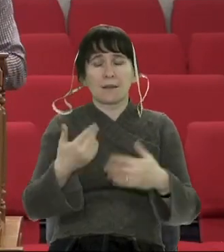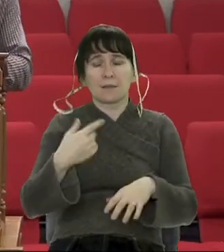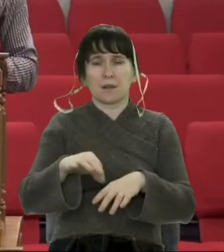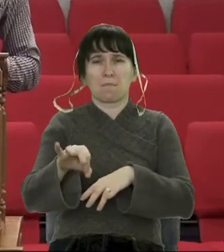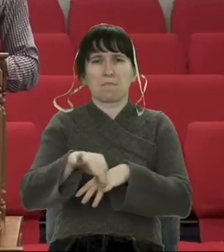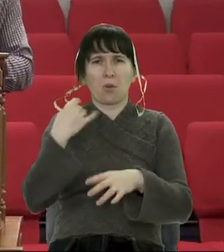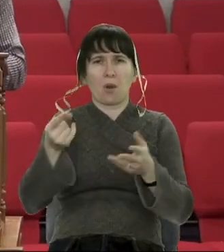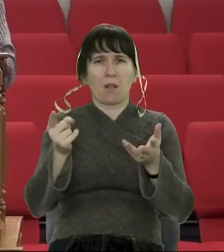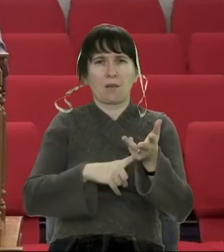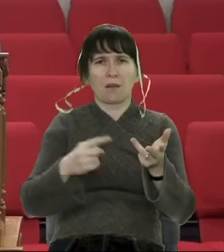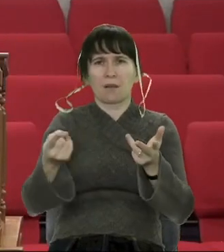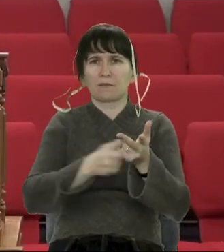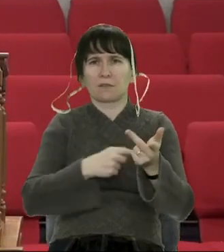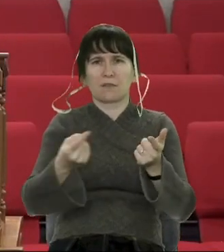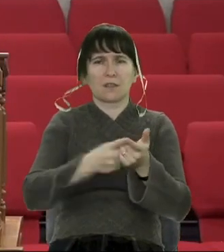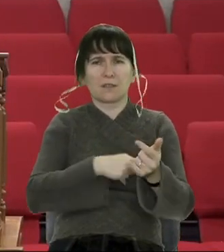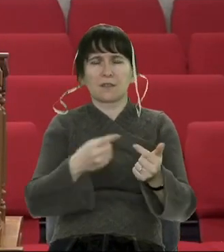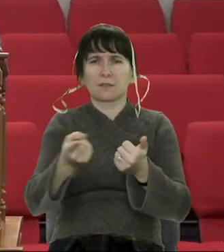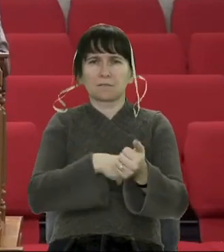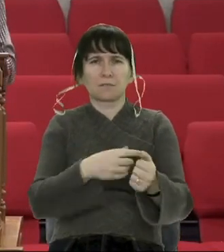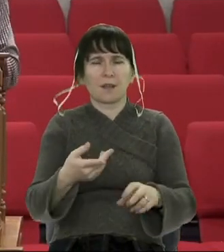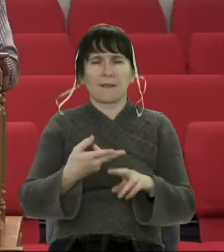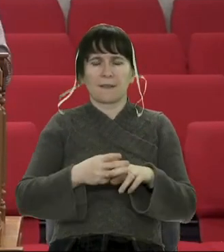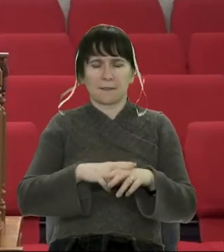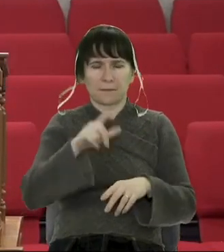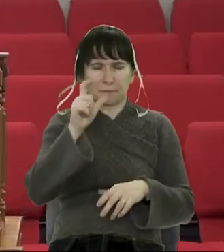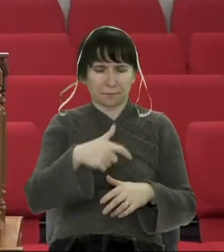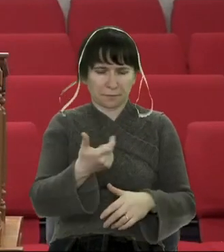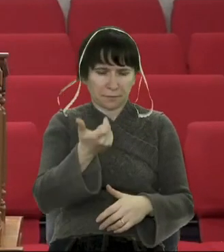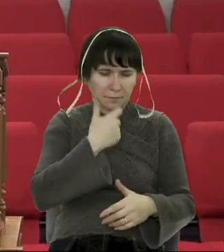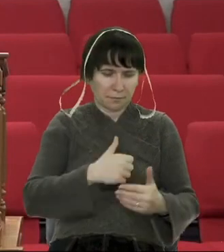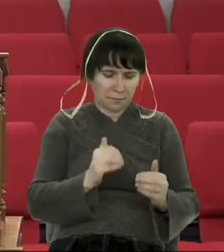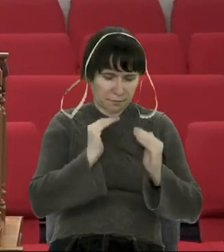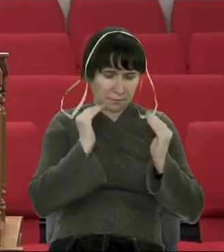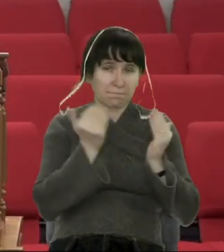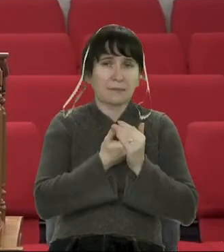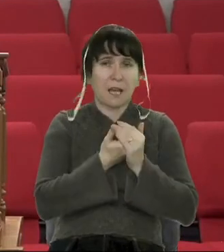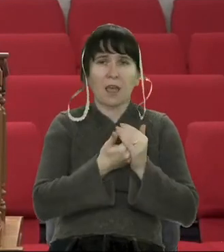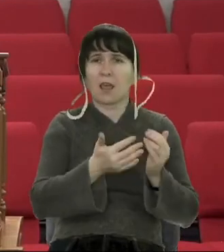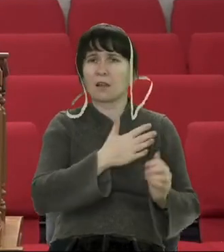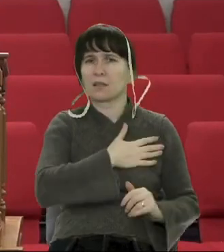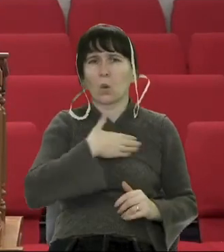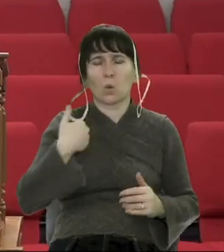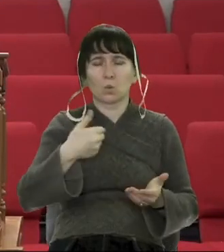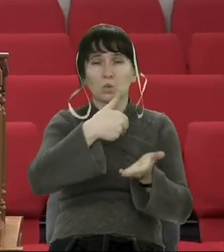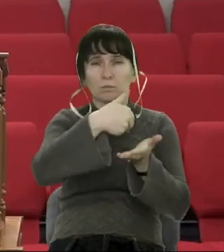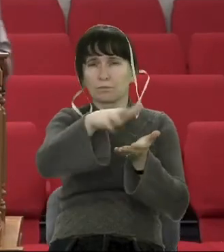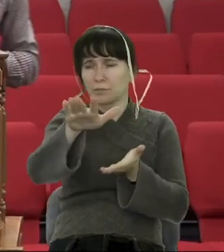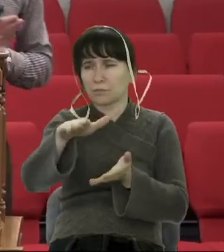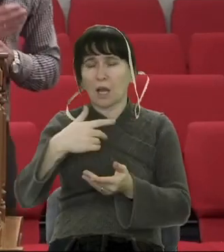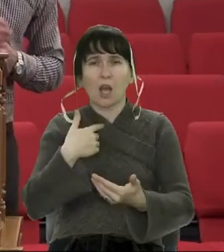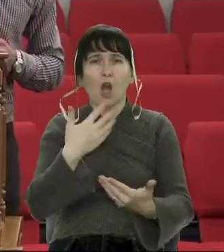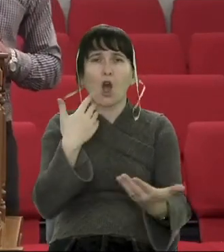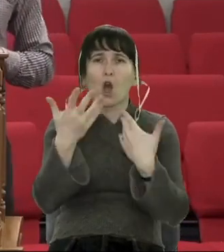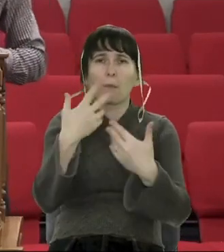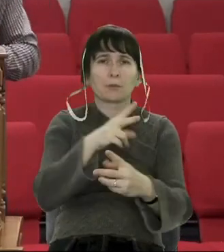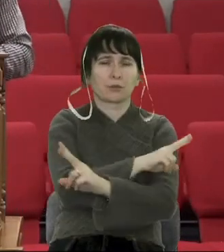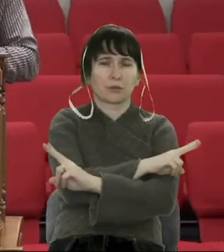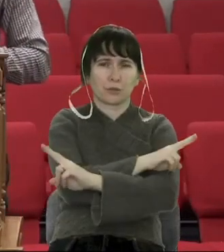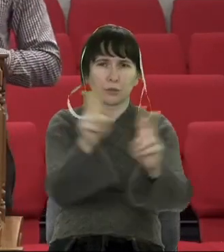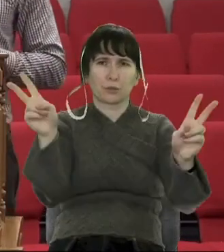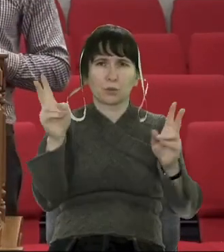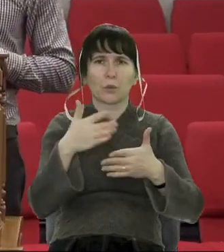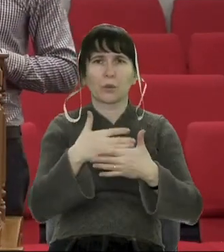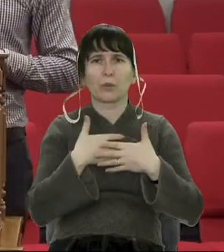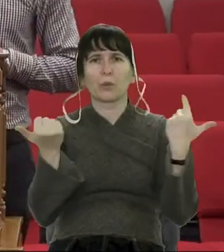просто замикається в собі. І вона готова пожертвувати тією радістю, яку вона може пережити від інших,